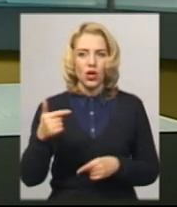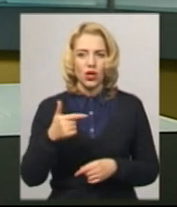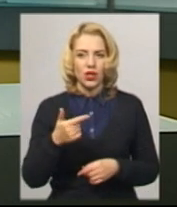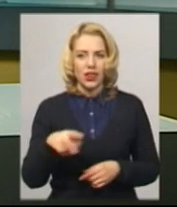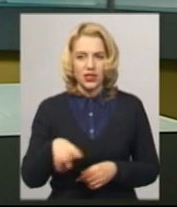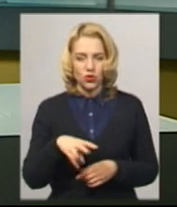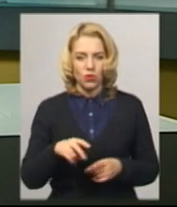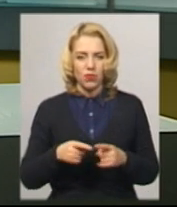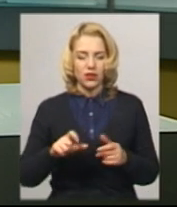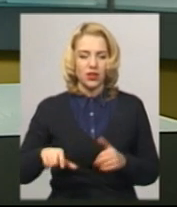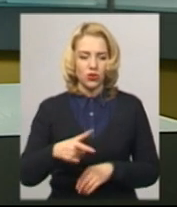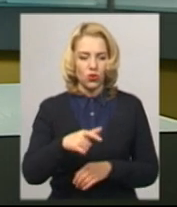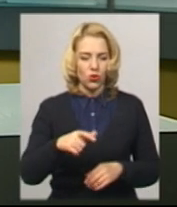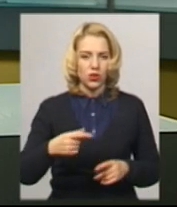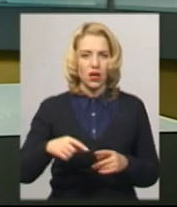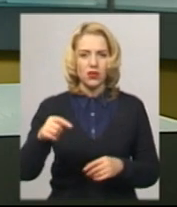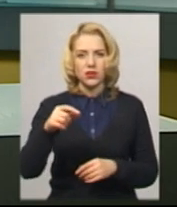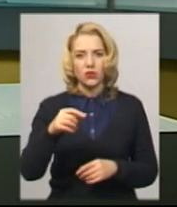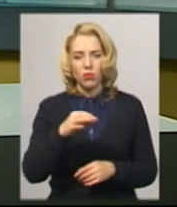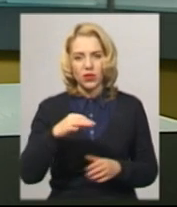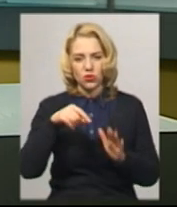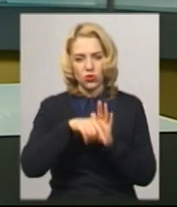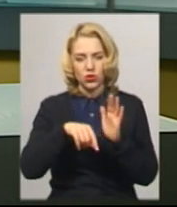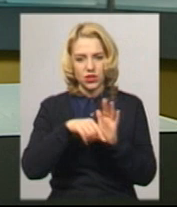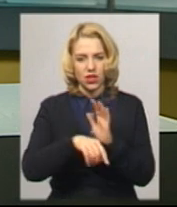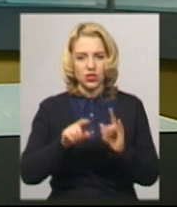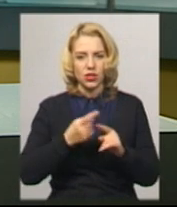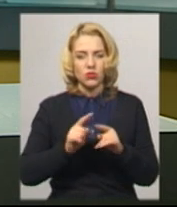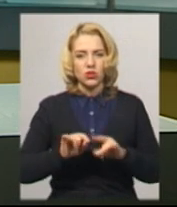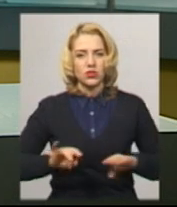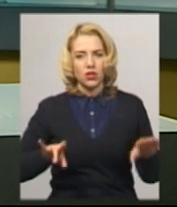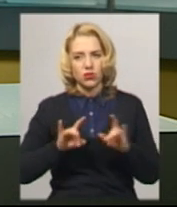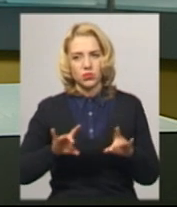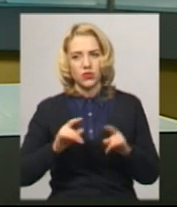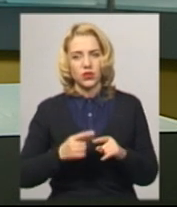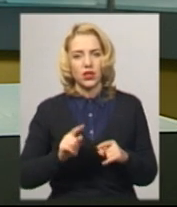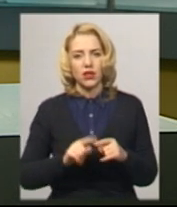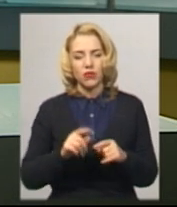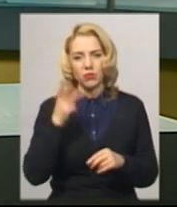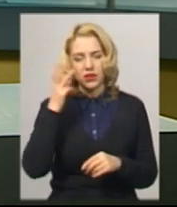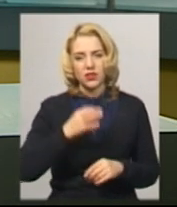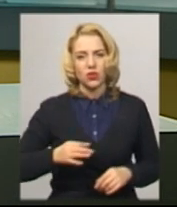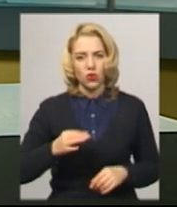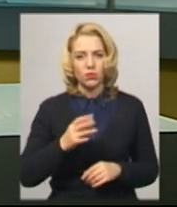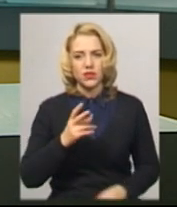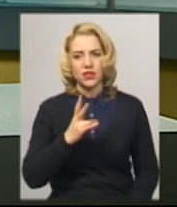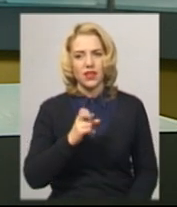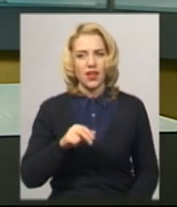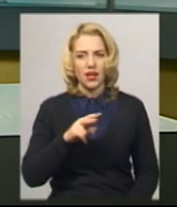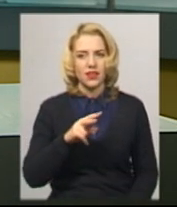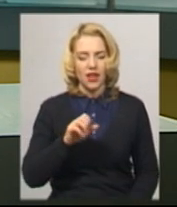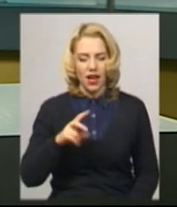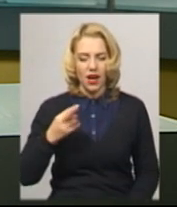області. Про це розповіла фахівець із зв'язків з громадськістю та пресою Служби автомобільних доріг у Хмельницькій області Наталя Колодій.